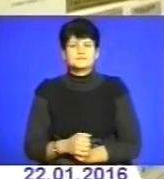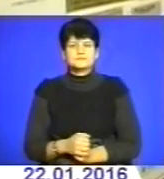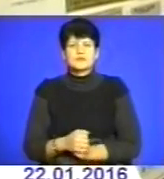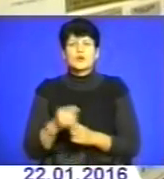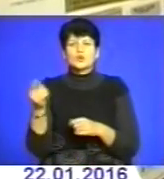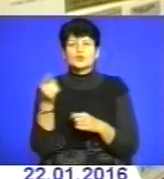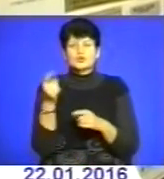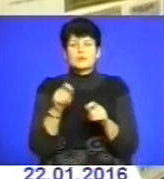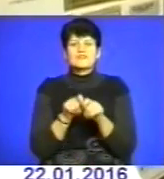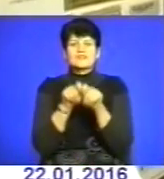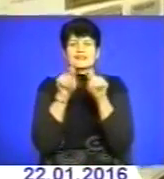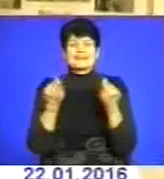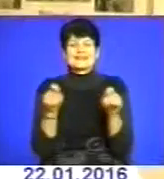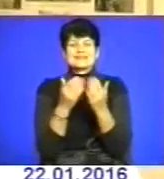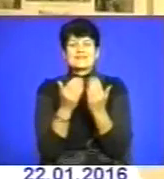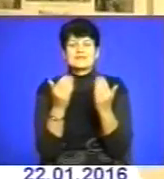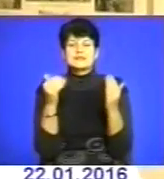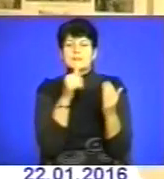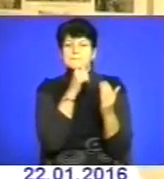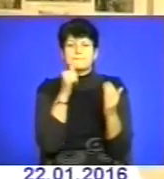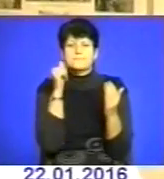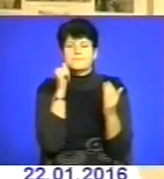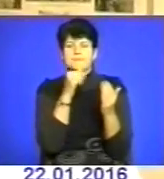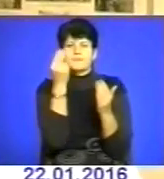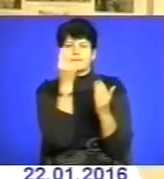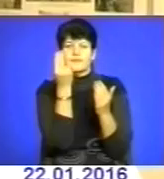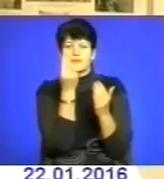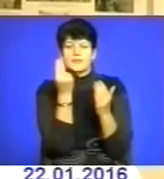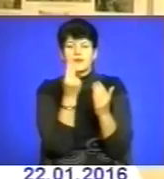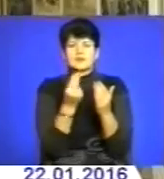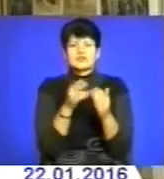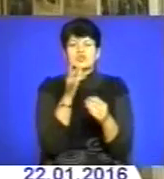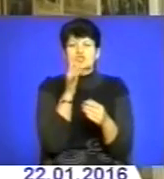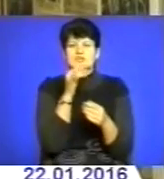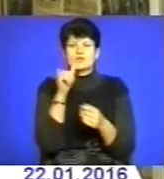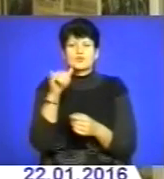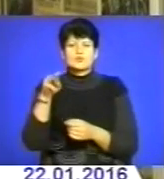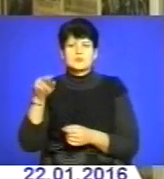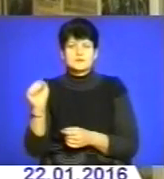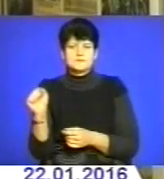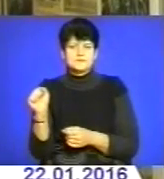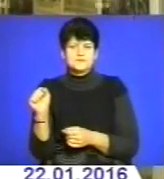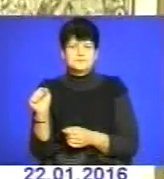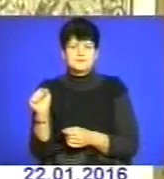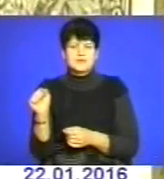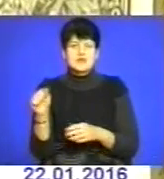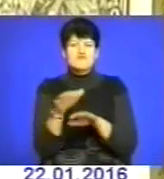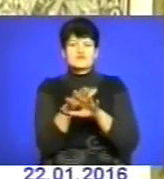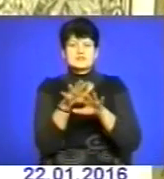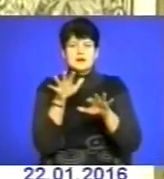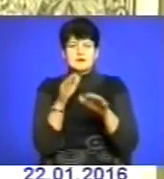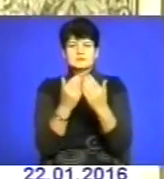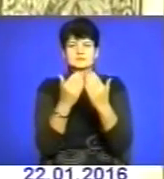Тернополі відкрилася виставка підпільної повстанської графіки часів визвольної боротьби ООН УПА. У залі краєзнавчого